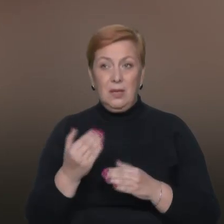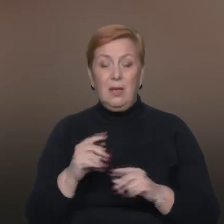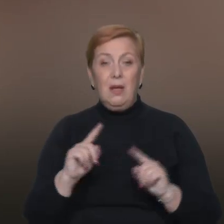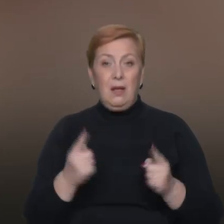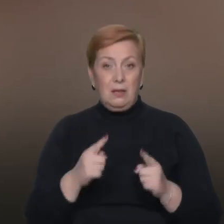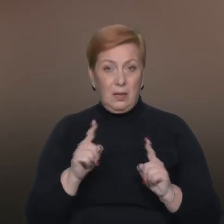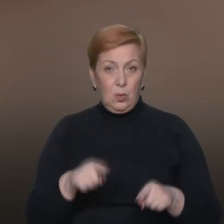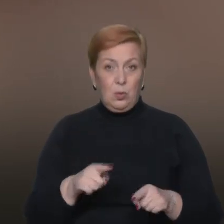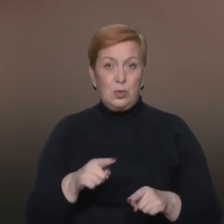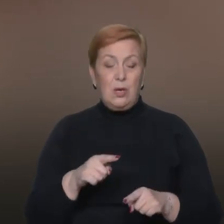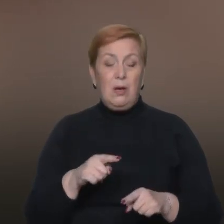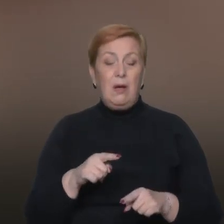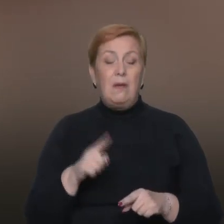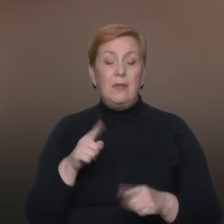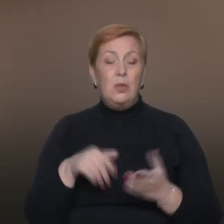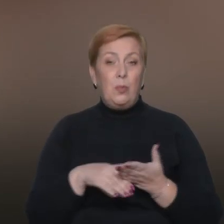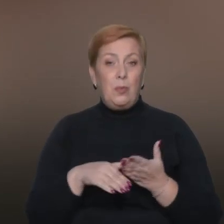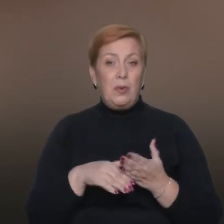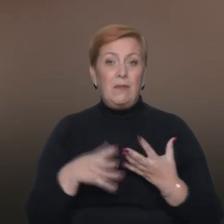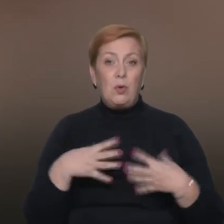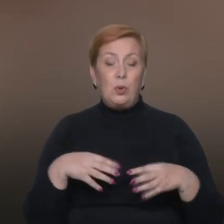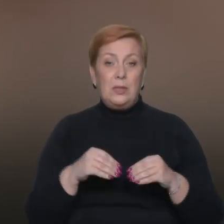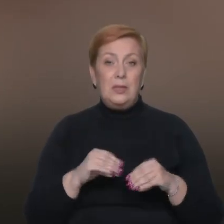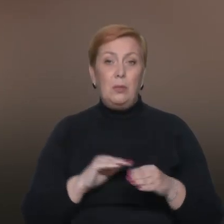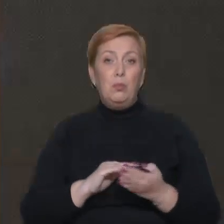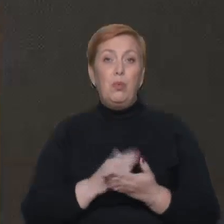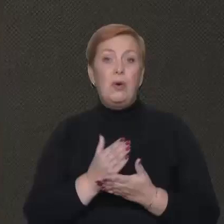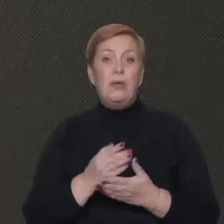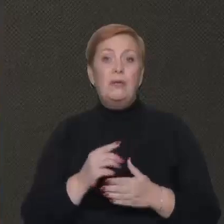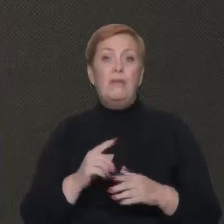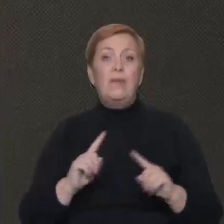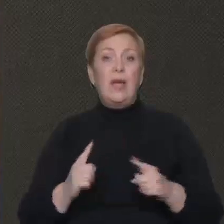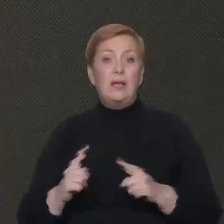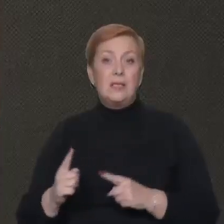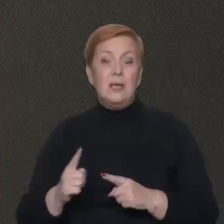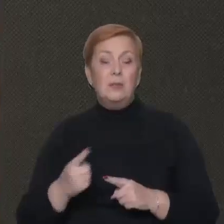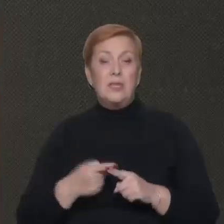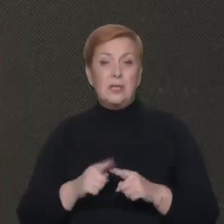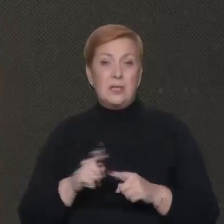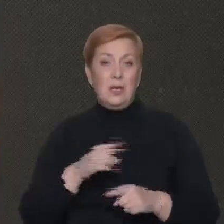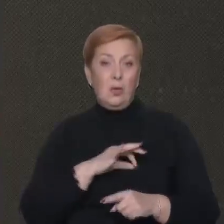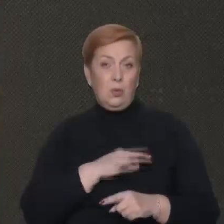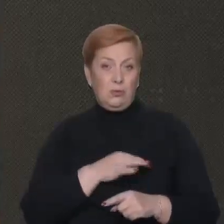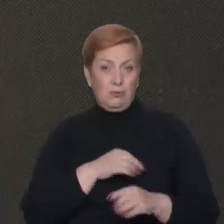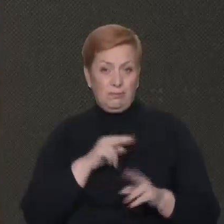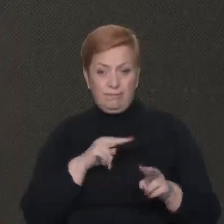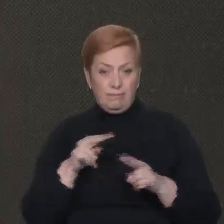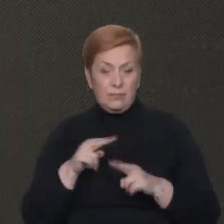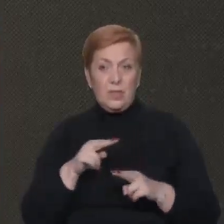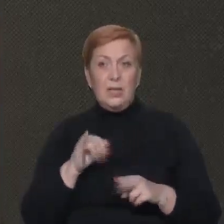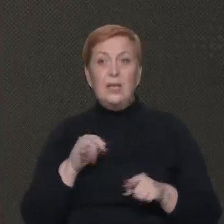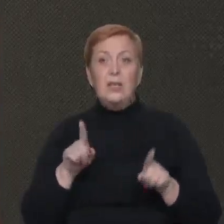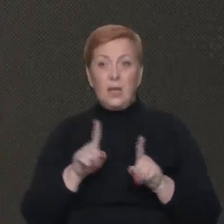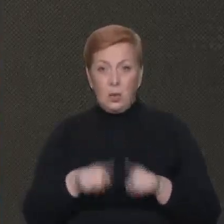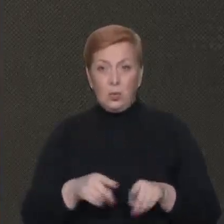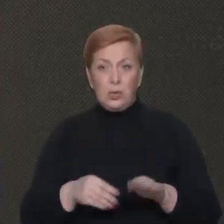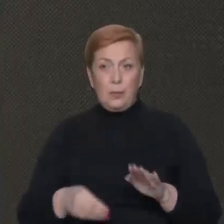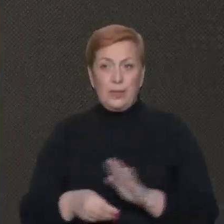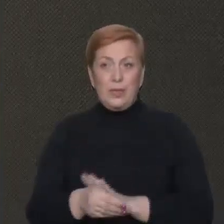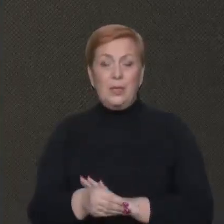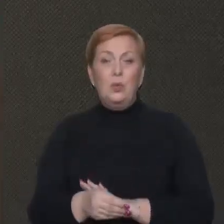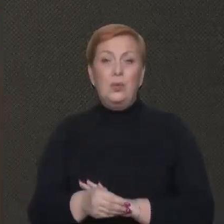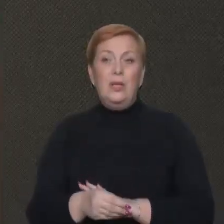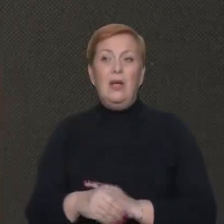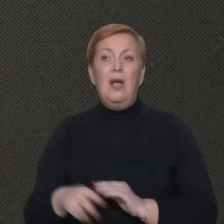Він теж допомагав родинам політв'язнів, і за це окупанти його переслідували. Каже, під час обшуку підкинули літературу, що вважається забороненою,